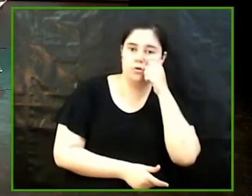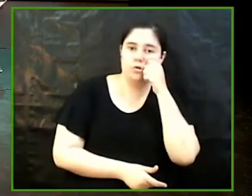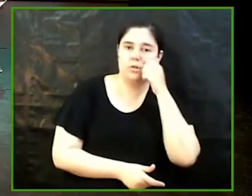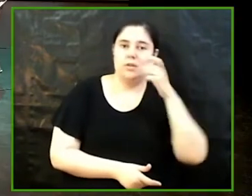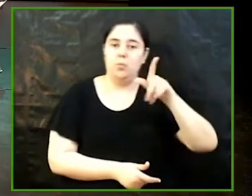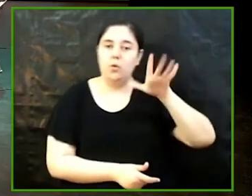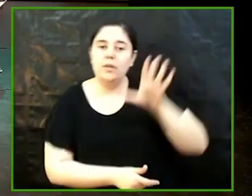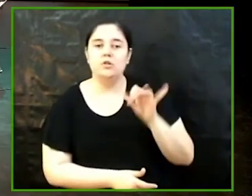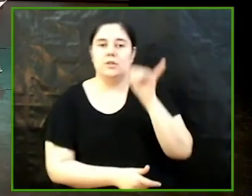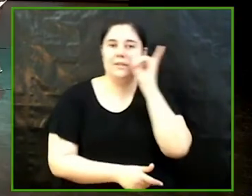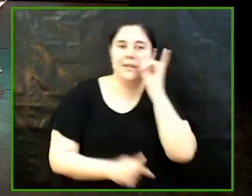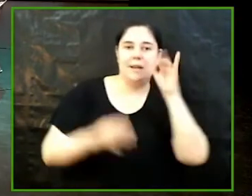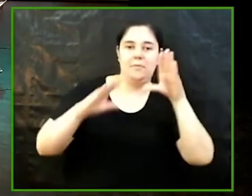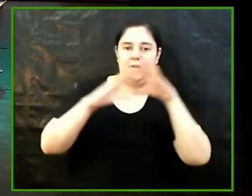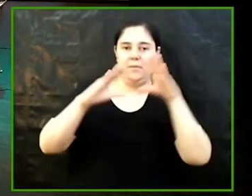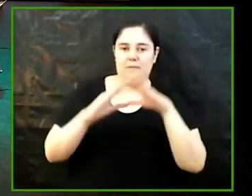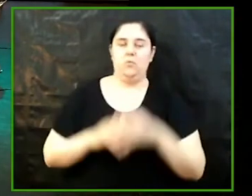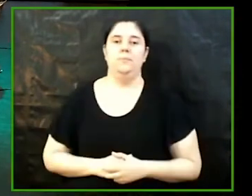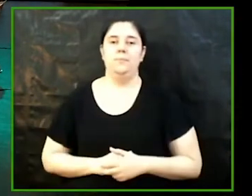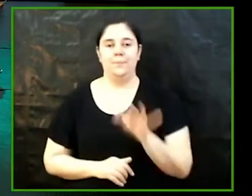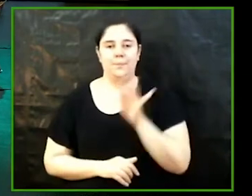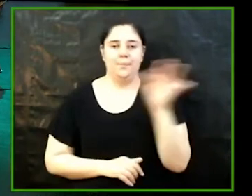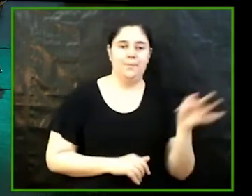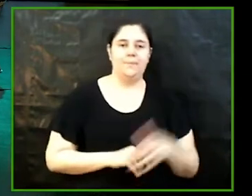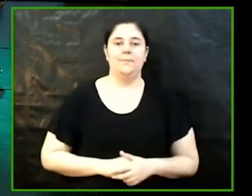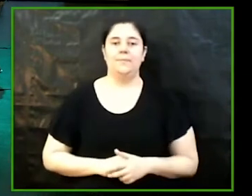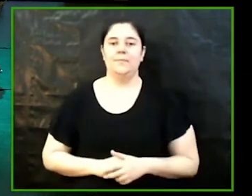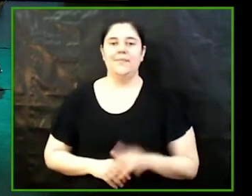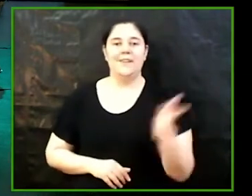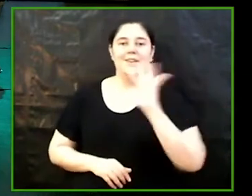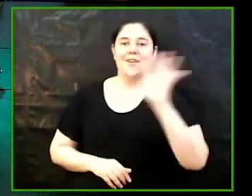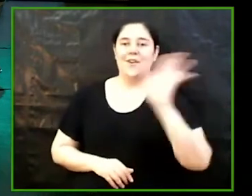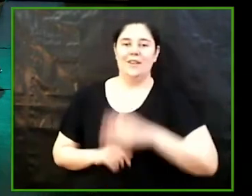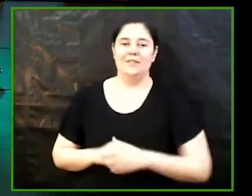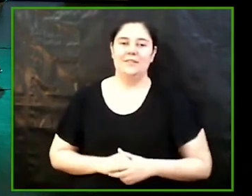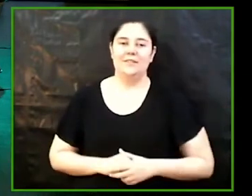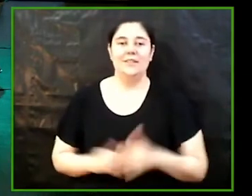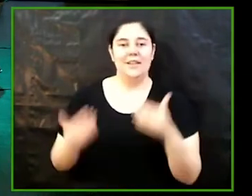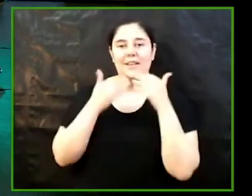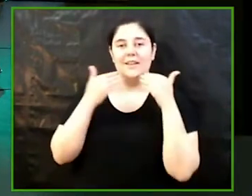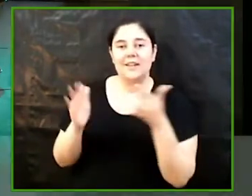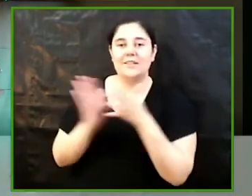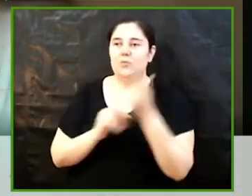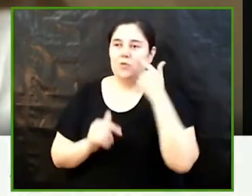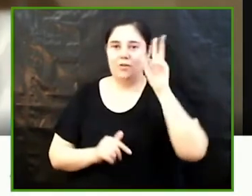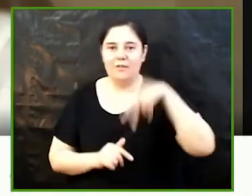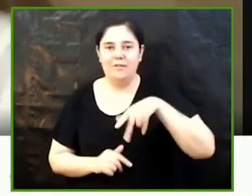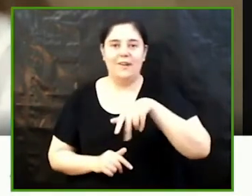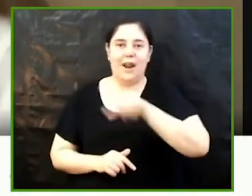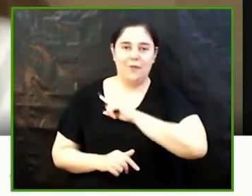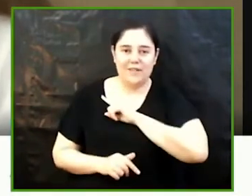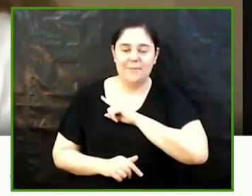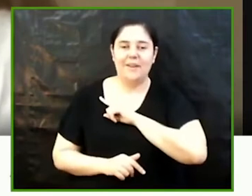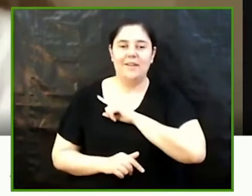Faciabend Lago endavant Ailén Hola bones moltes gràcies pel reconeixement i sobretot